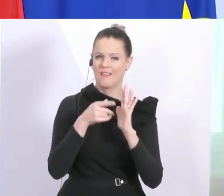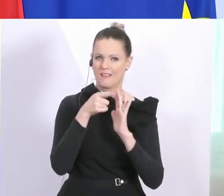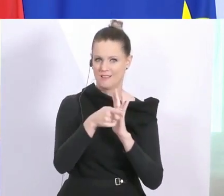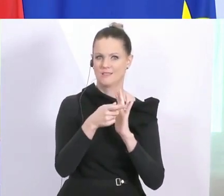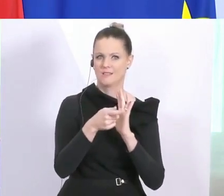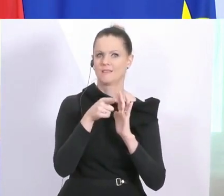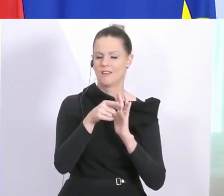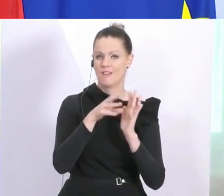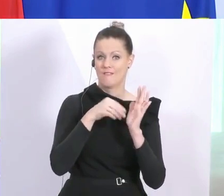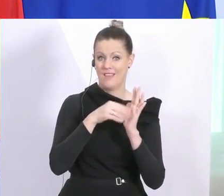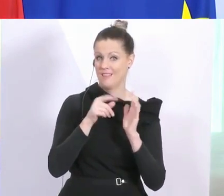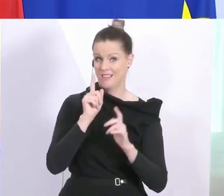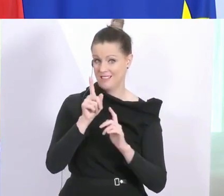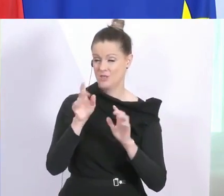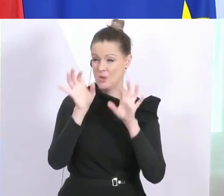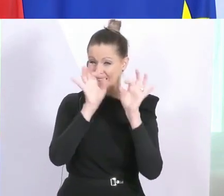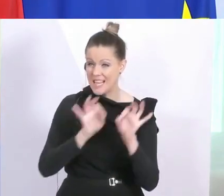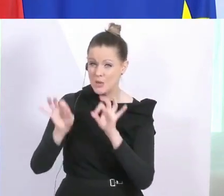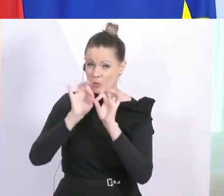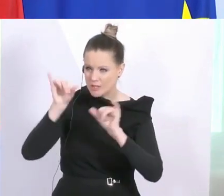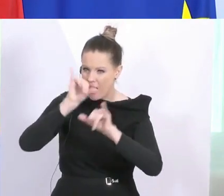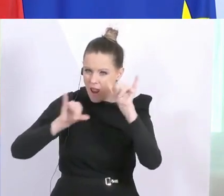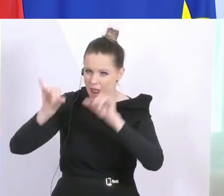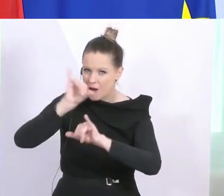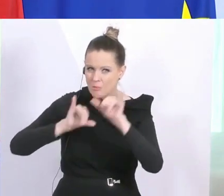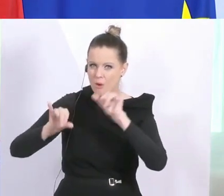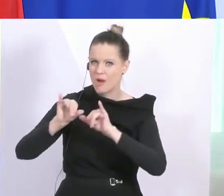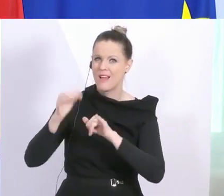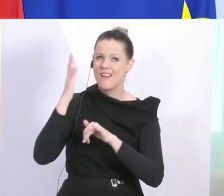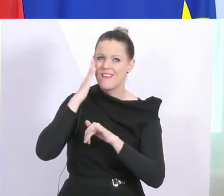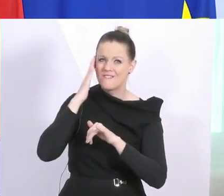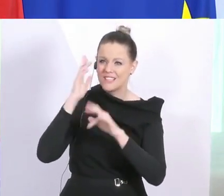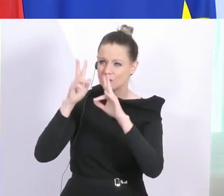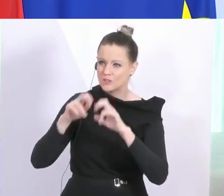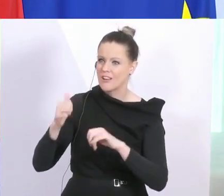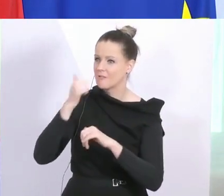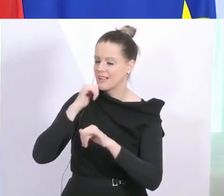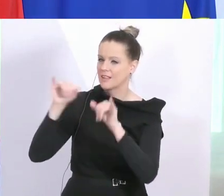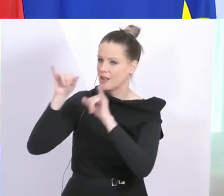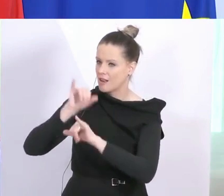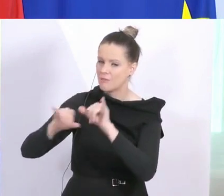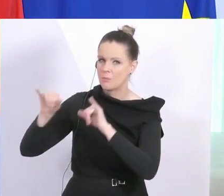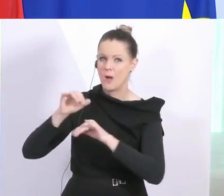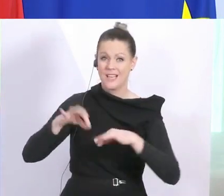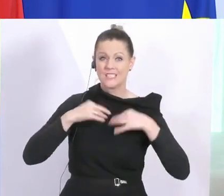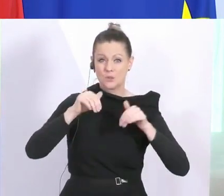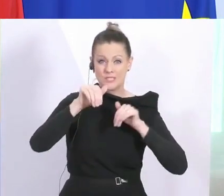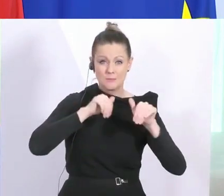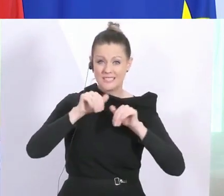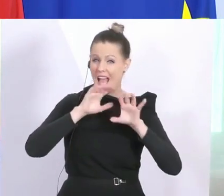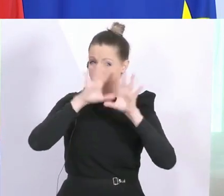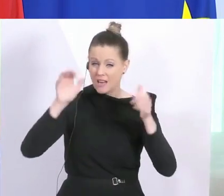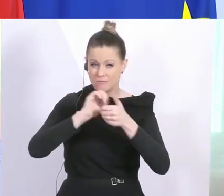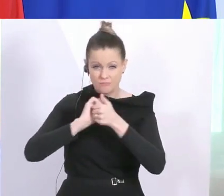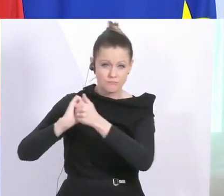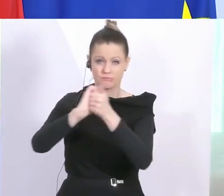Weltmarkt bekommt, sondern Industrielabore, die Wissenschaft, private Labore, das Gesundheitsministerium, alle helfen hier